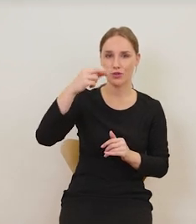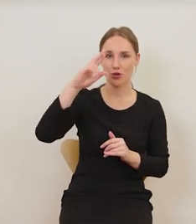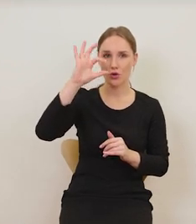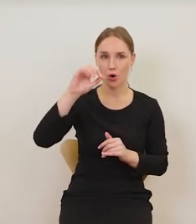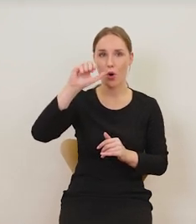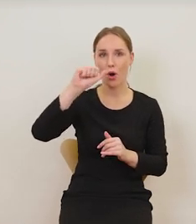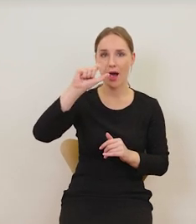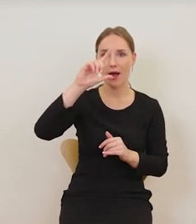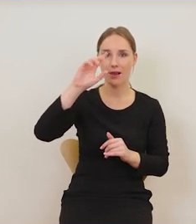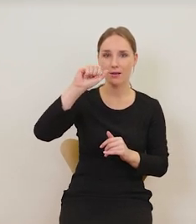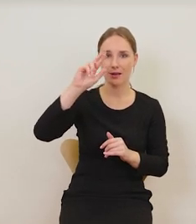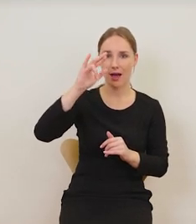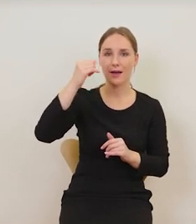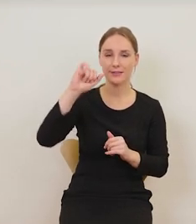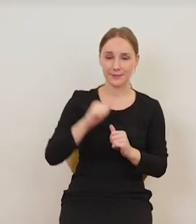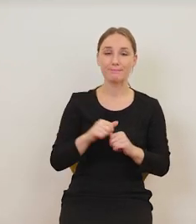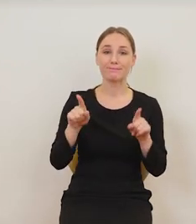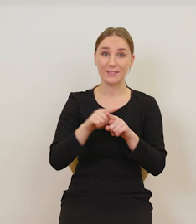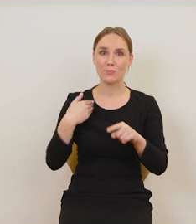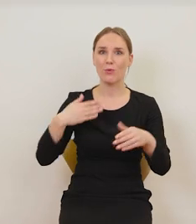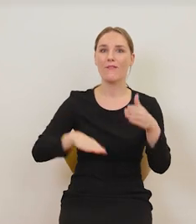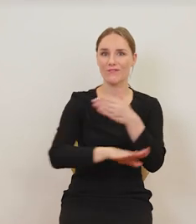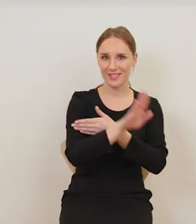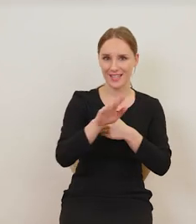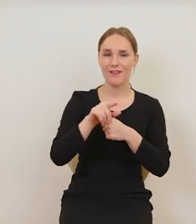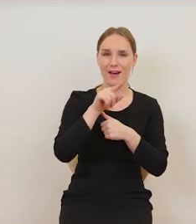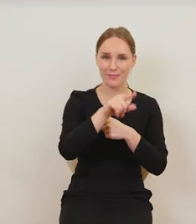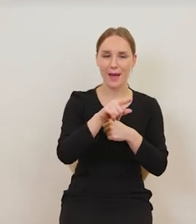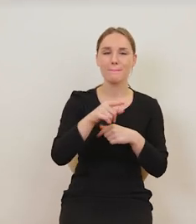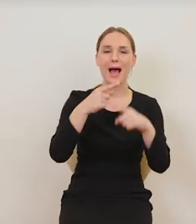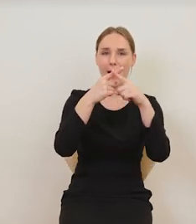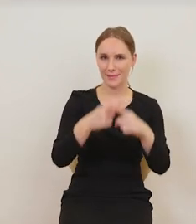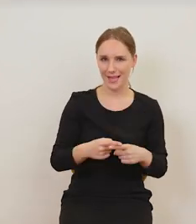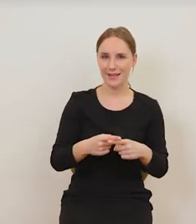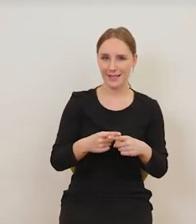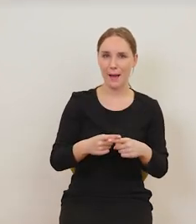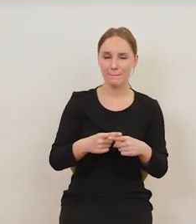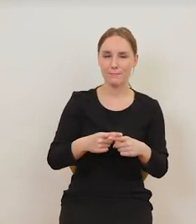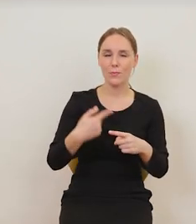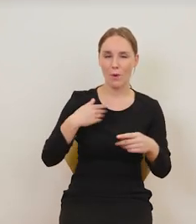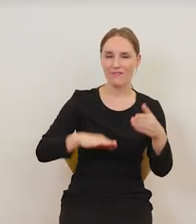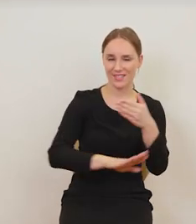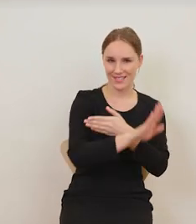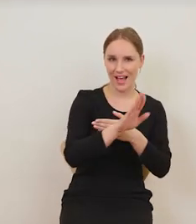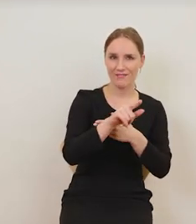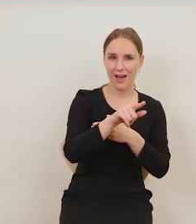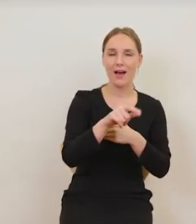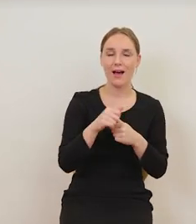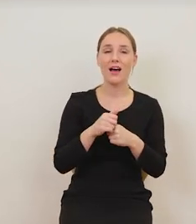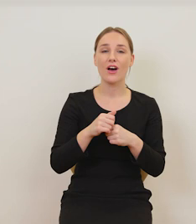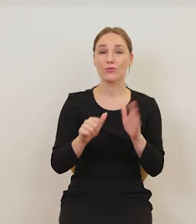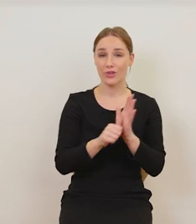prezentowana na tej wystawie Caravaggio Bernini w Rix Muzeum w Amsterdamie i tam to zdjęcie zrobiłem.